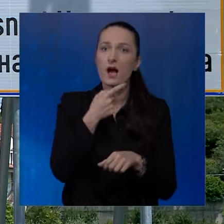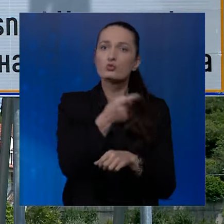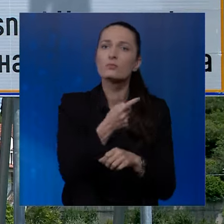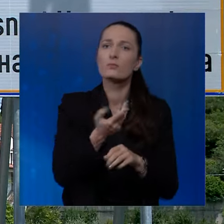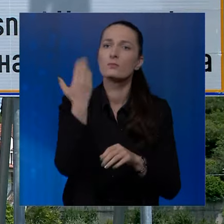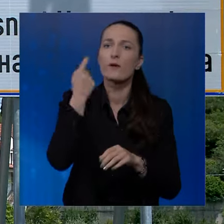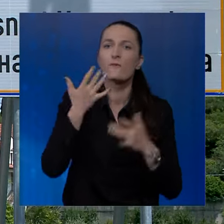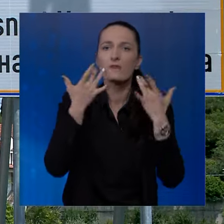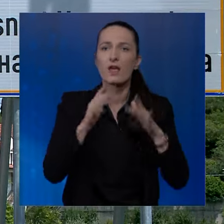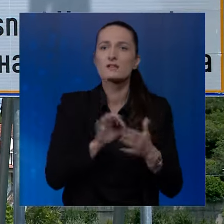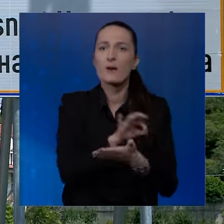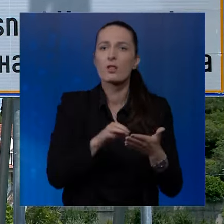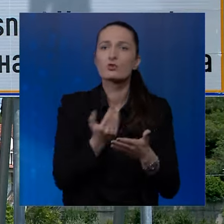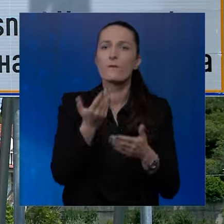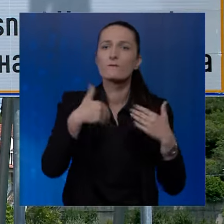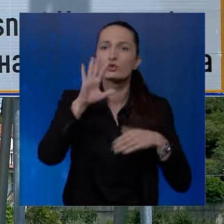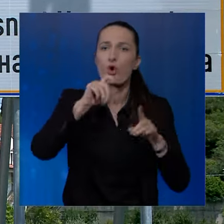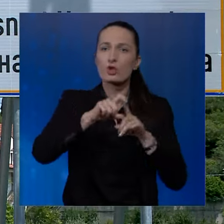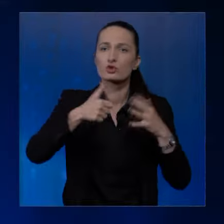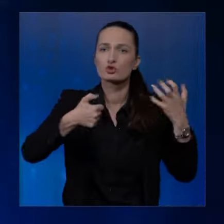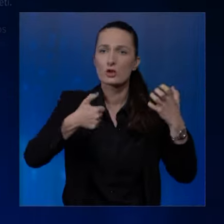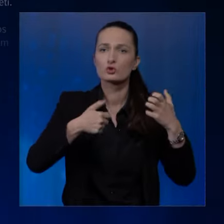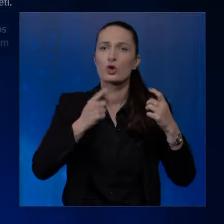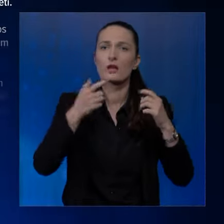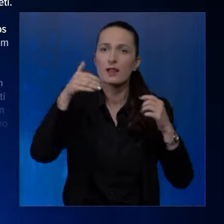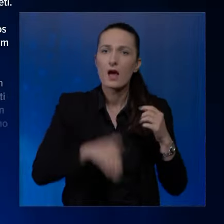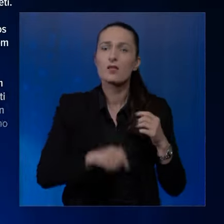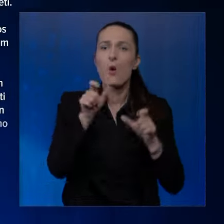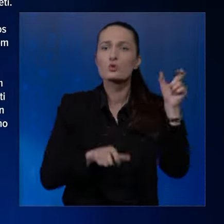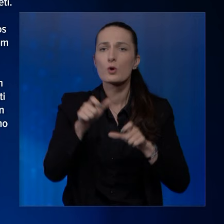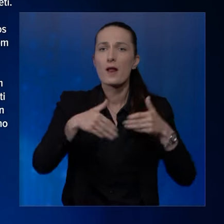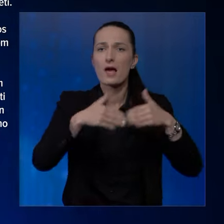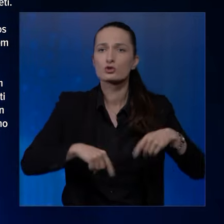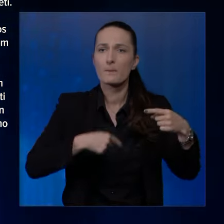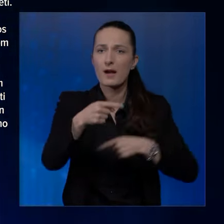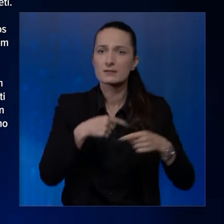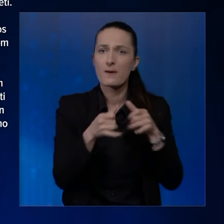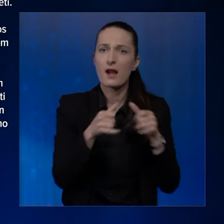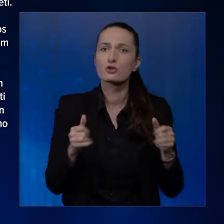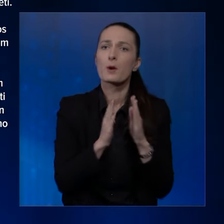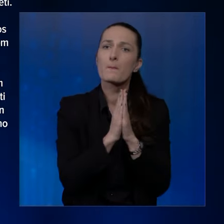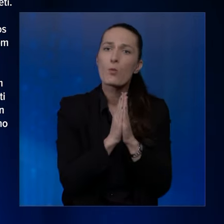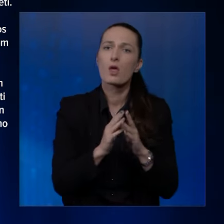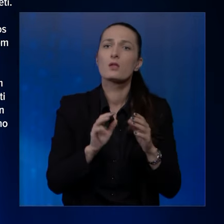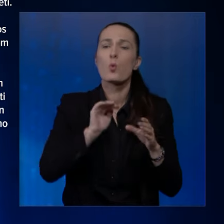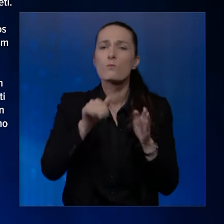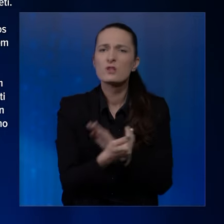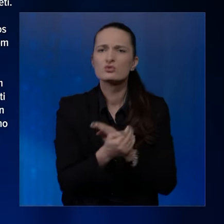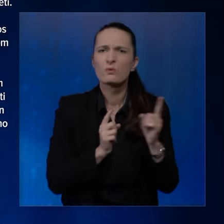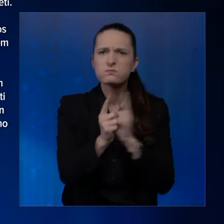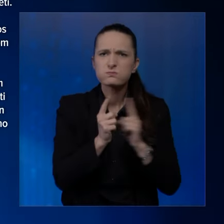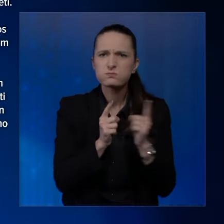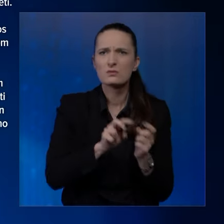više od 600.000 osoba na graničnim prijelazima. Graničnoj policiji trenutno nedostaje 663 policijska